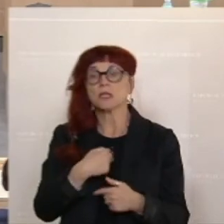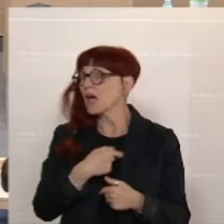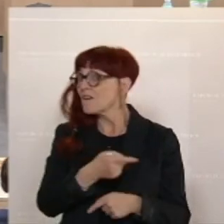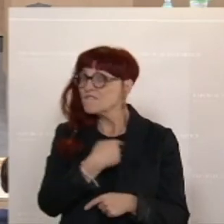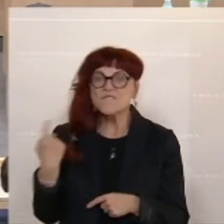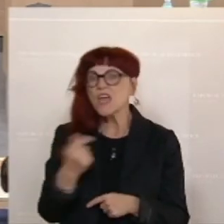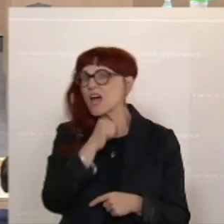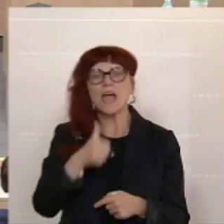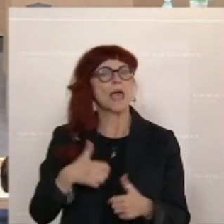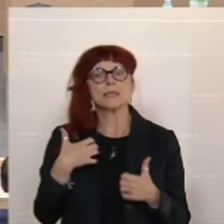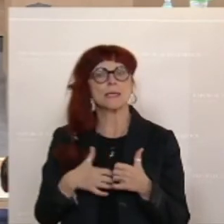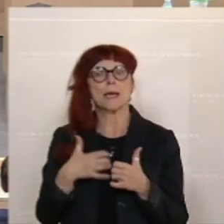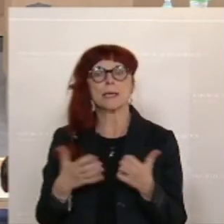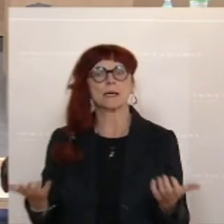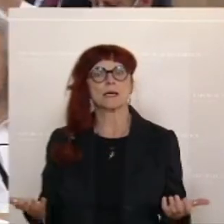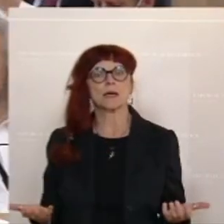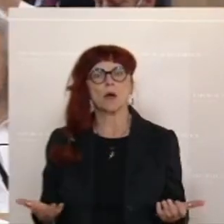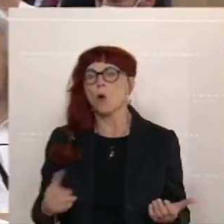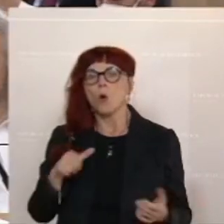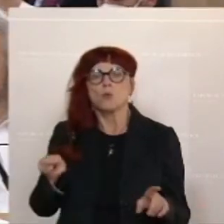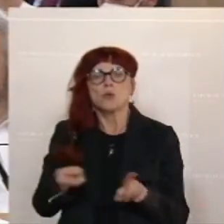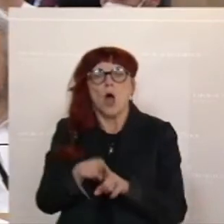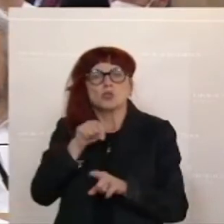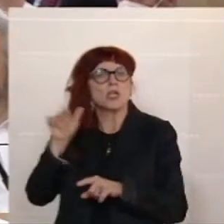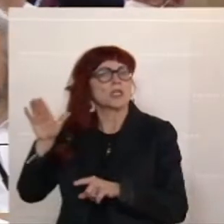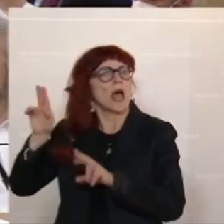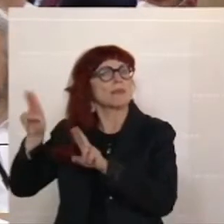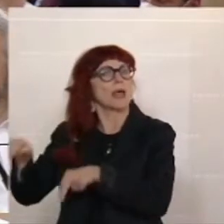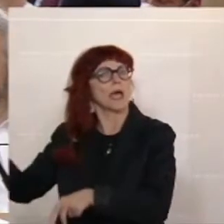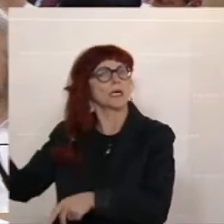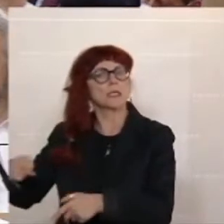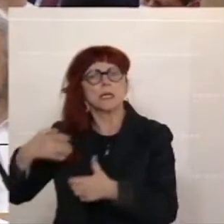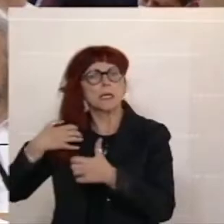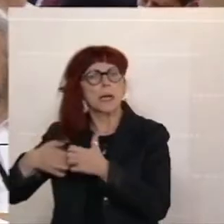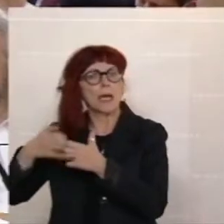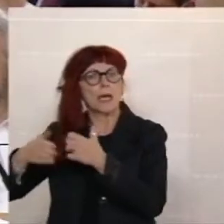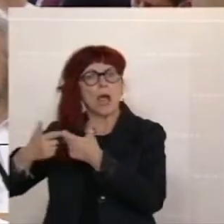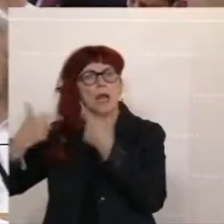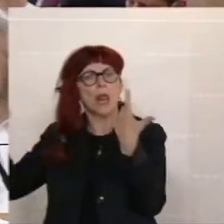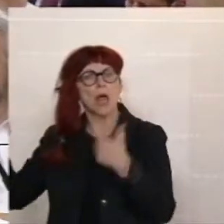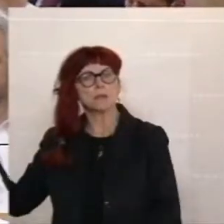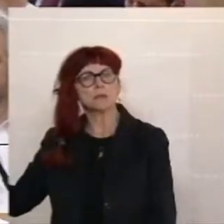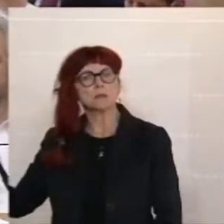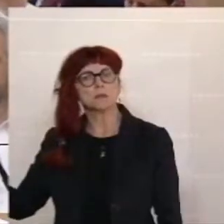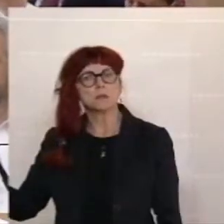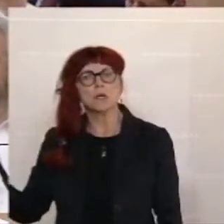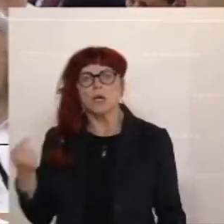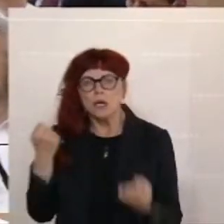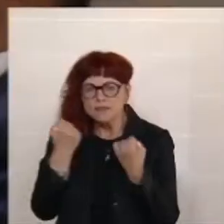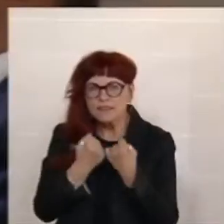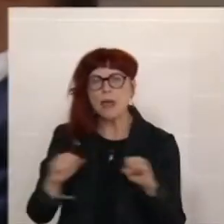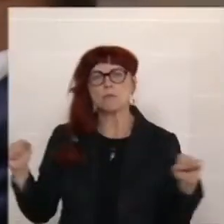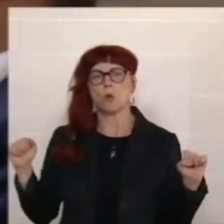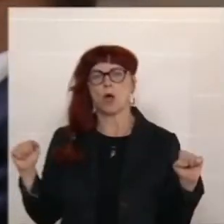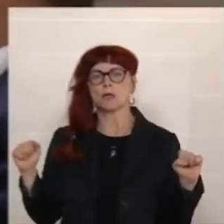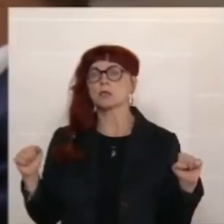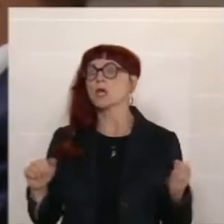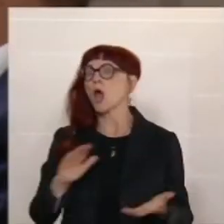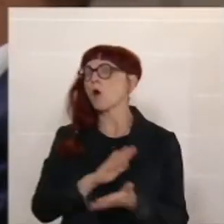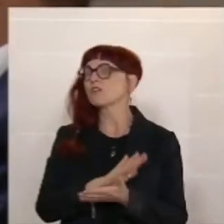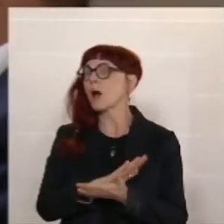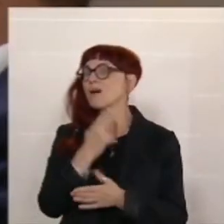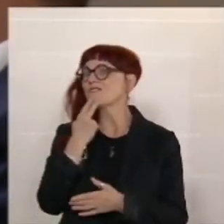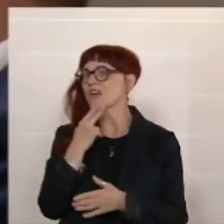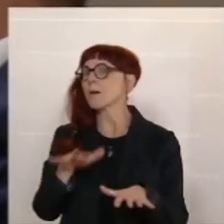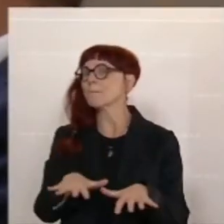im Krieg. Und es ist auch nicht Ihr Recht, einen Krieg zu erklären. Das ist in einer Demokratie nämlich Aufgabe des Parlaments.